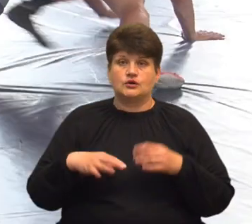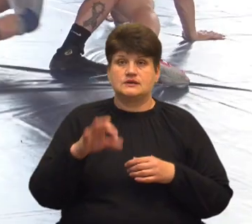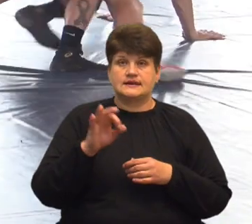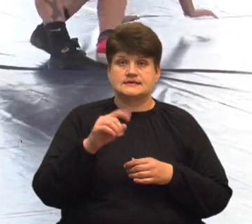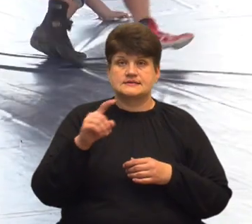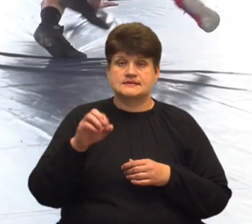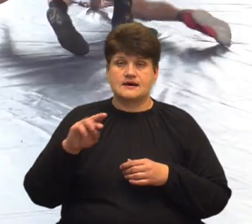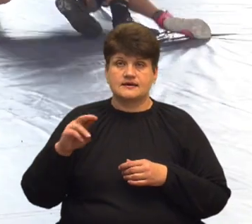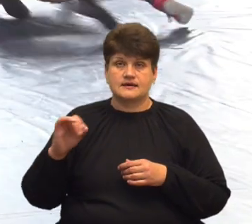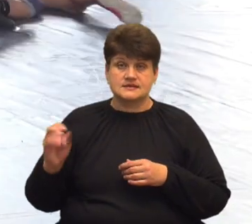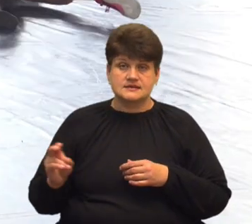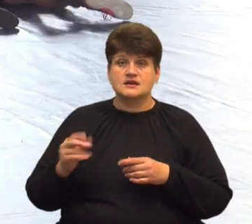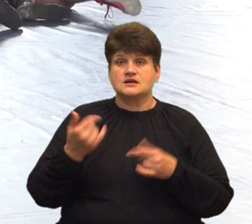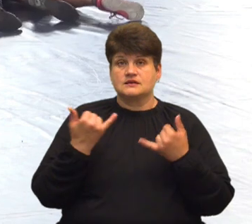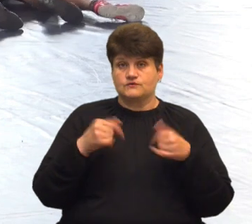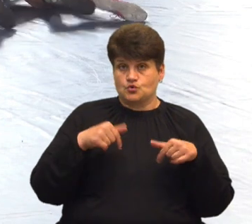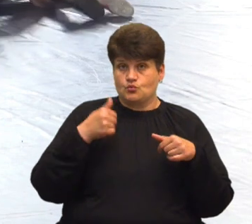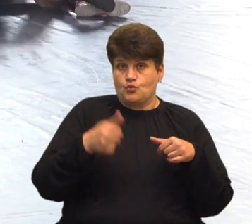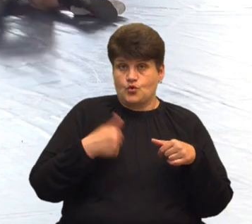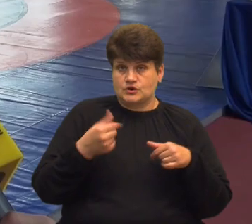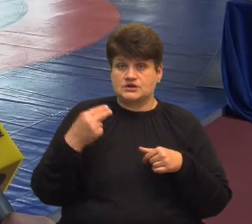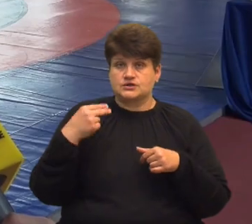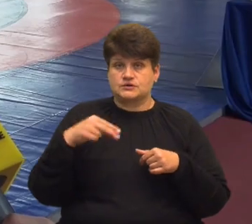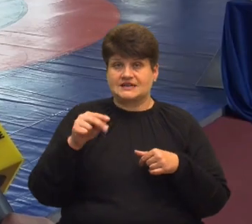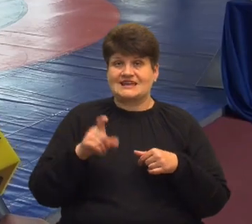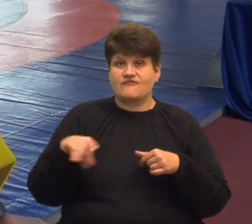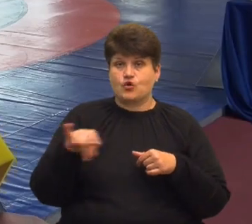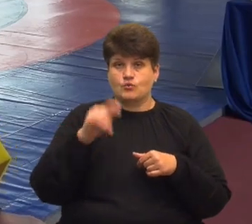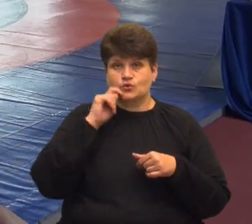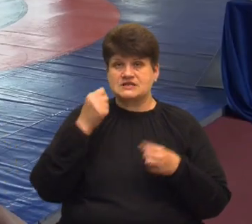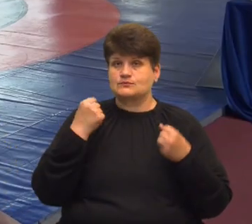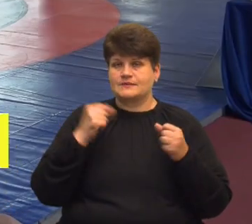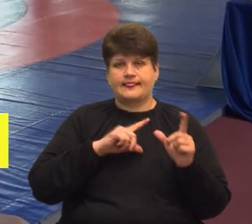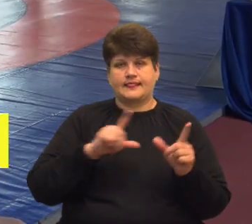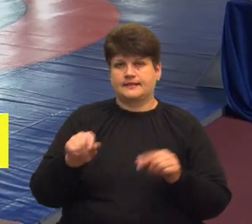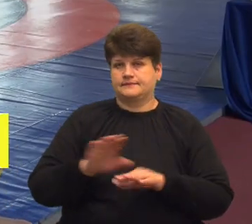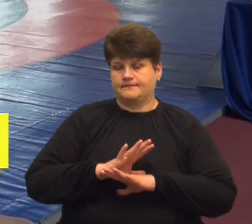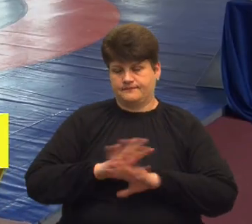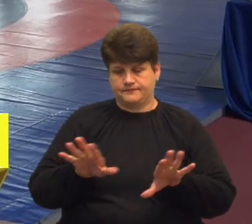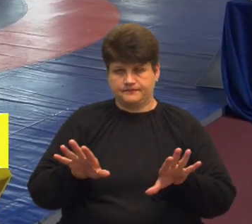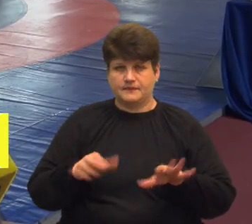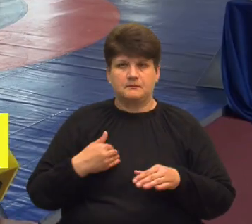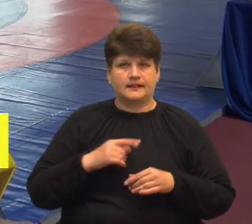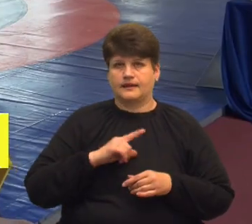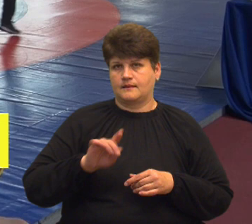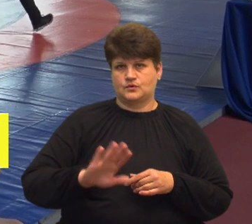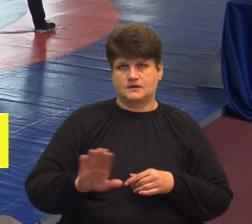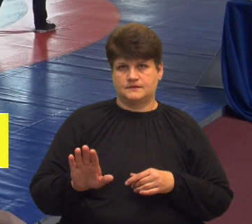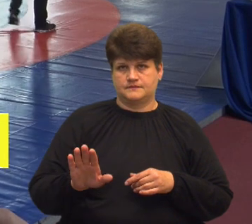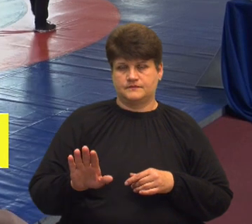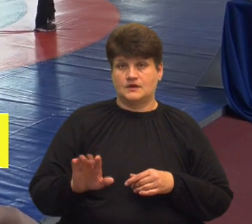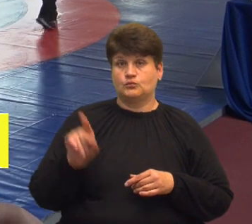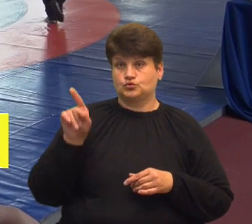цього року українські спортсмени на чемпіонат Європи не поїдуть. Буде чемпіонат Європи. Ми на нього не їдемо, бо туди